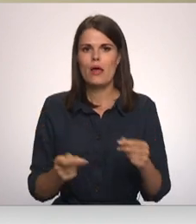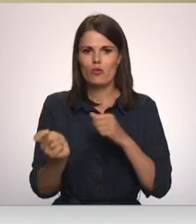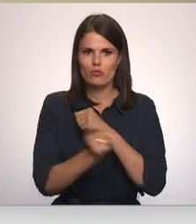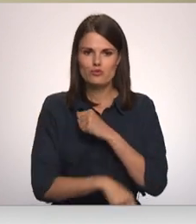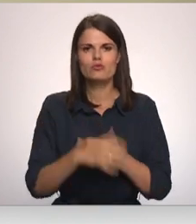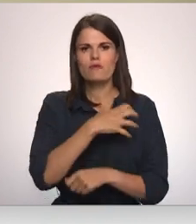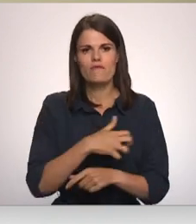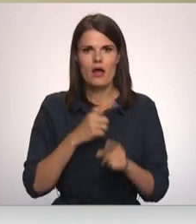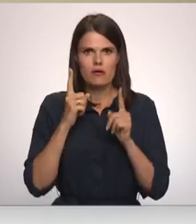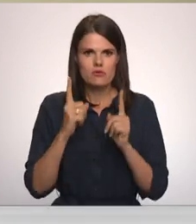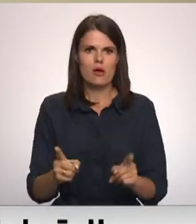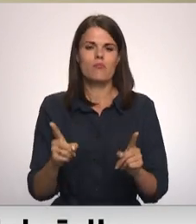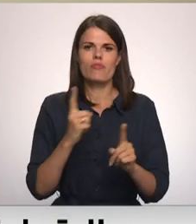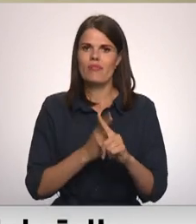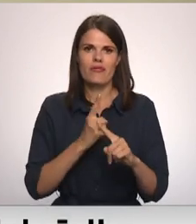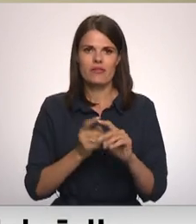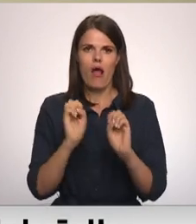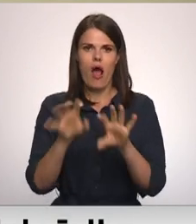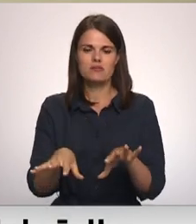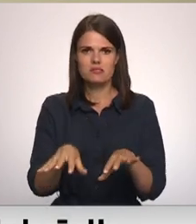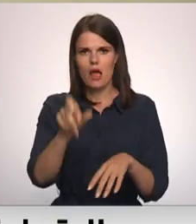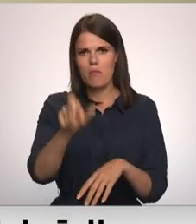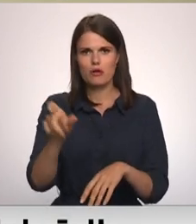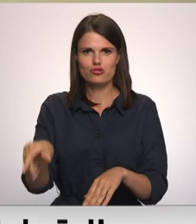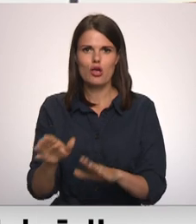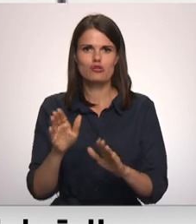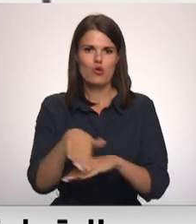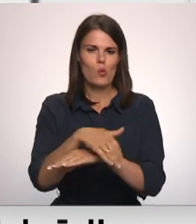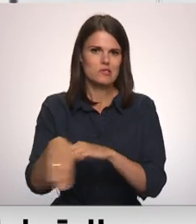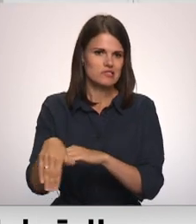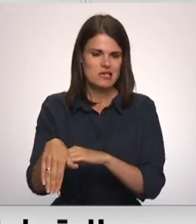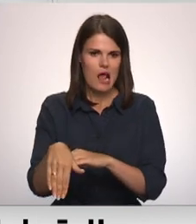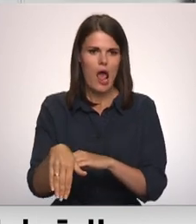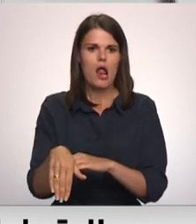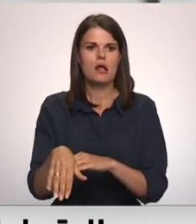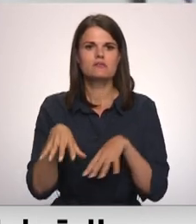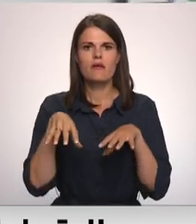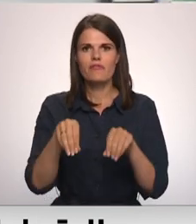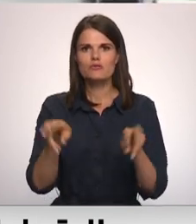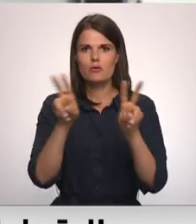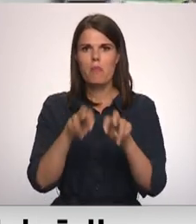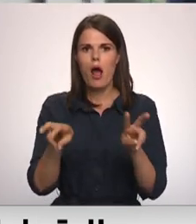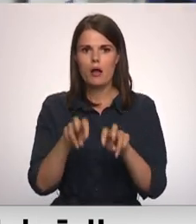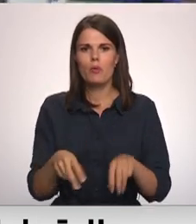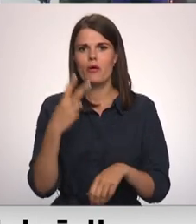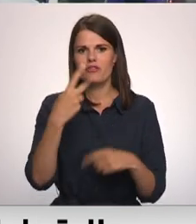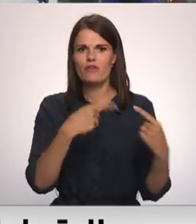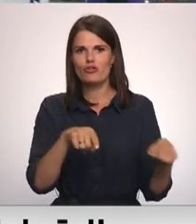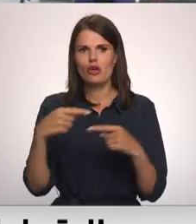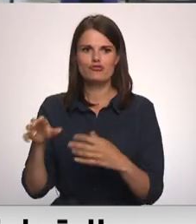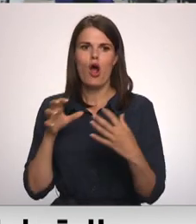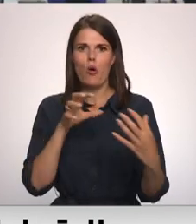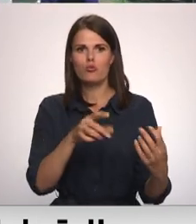ir jānotrošina un nedrīkstāti pasažierus ceļu novā. Veicot eksperimentu divos dažādos autobusos, ko